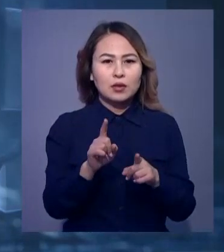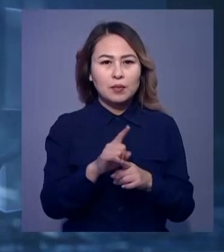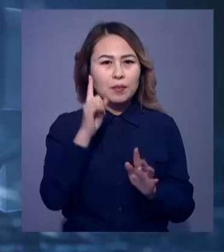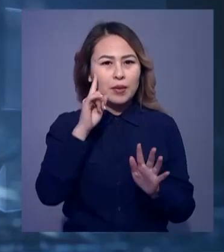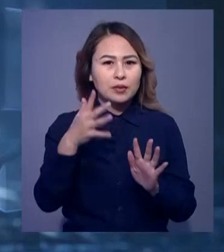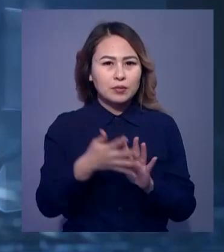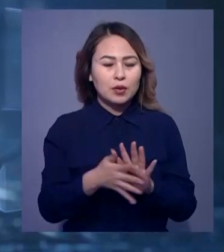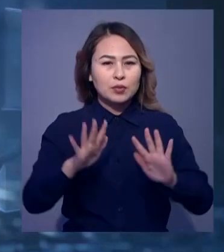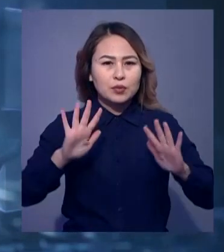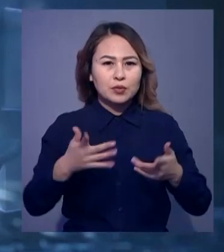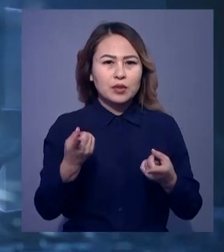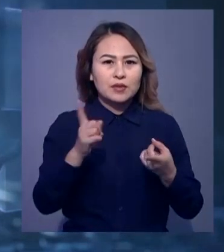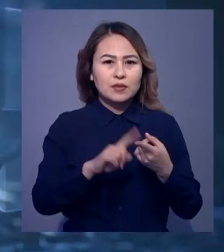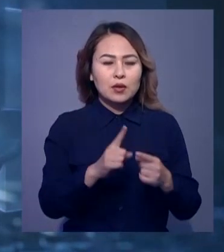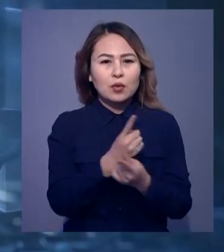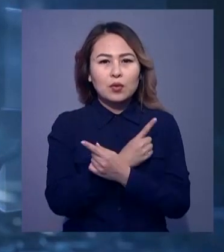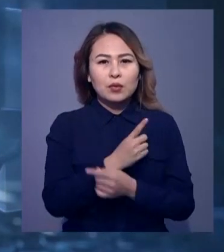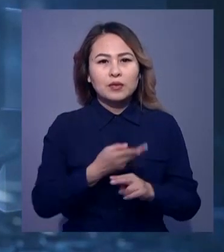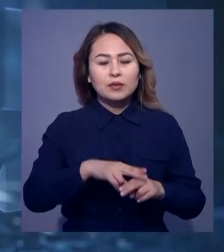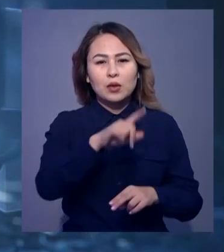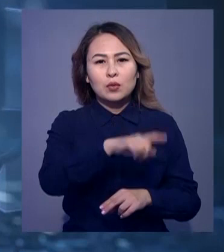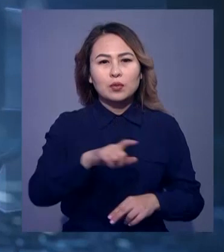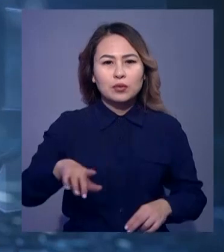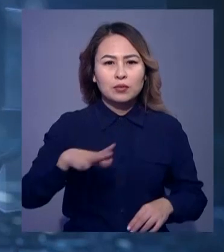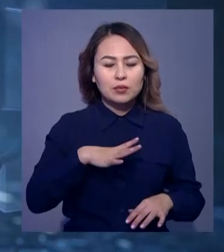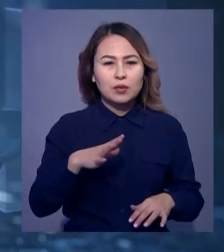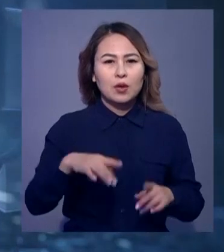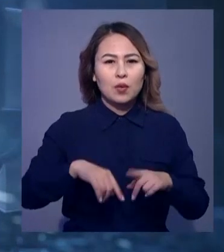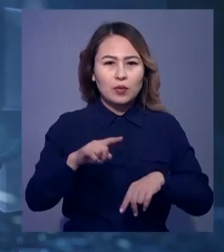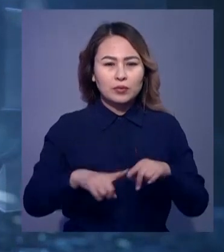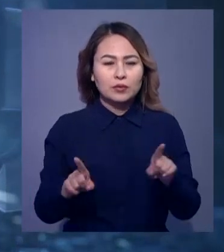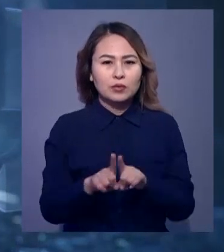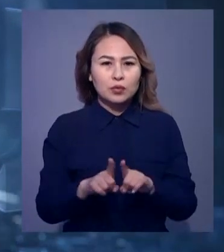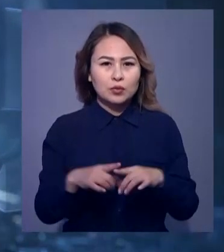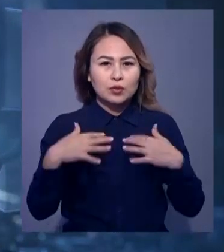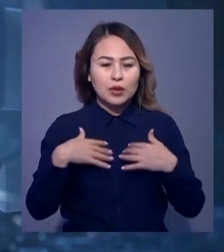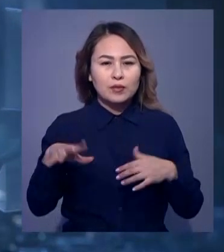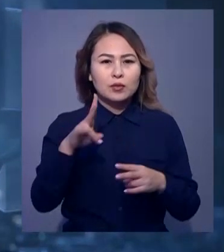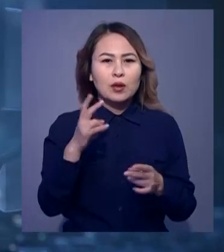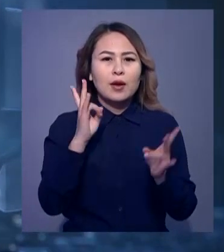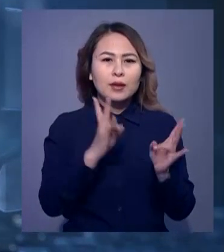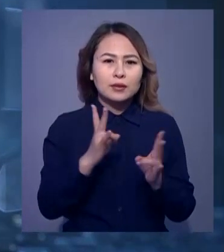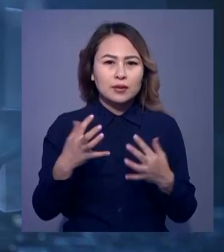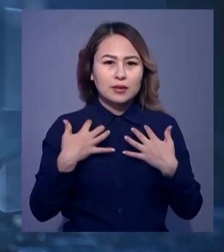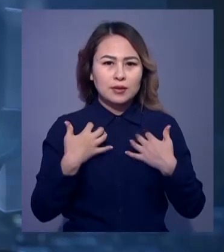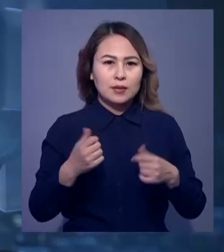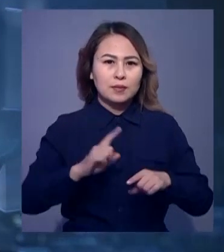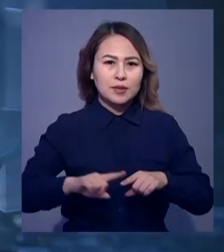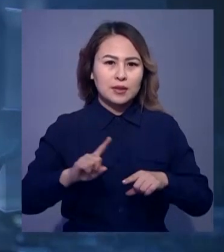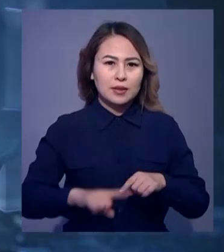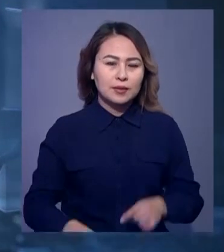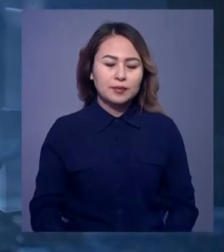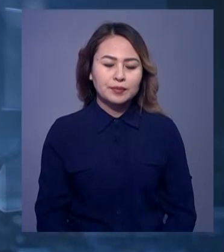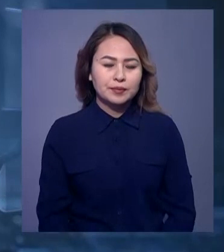осы оқиға салдарынан Қаза болған азаматтардың жақындарына көңіл әйтамын. Зардап шеккендердің тезірек сауғып кетуіне тілектестік